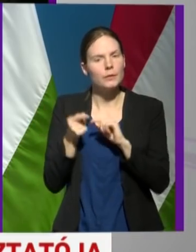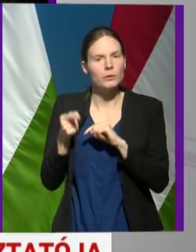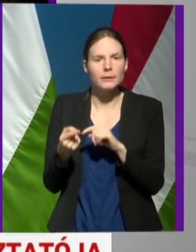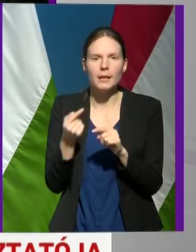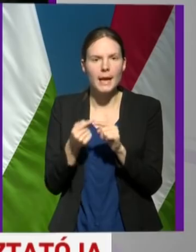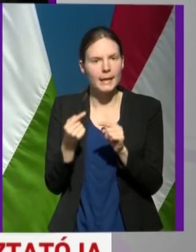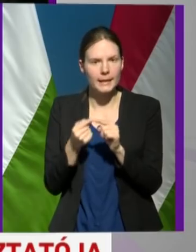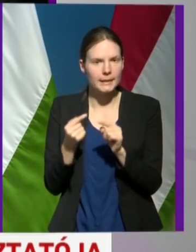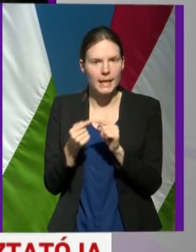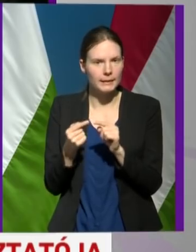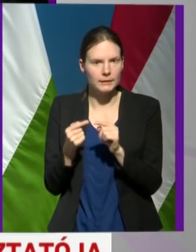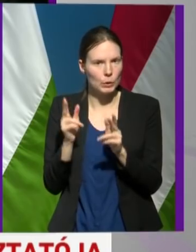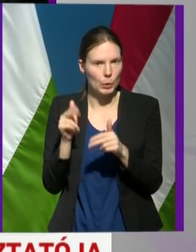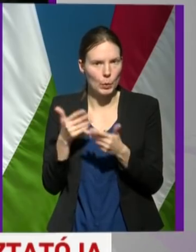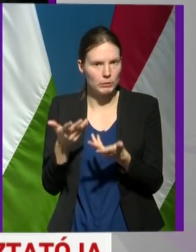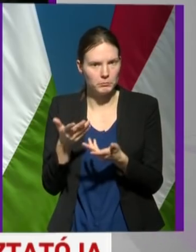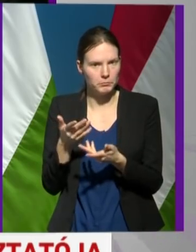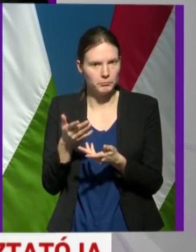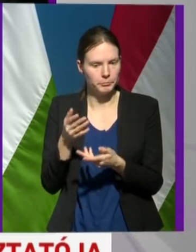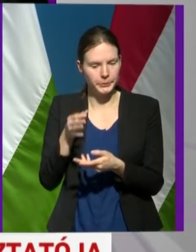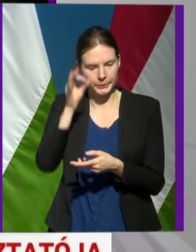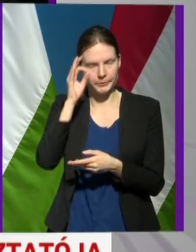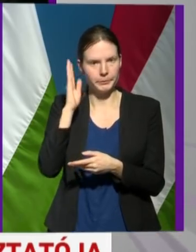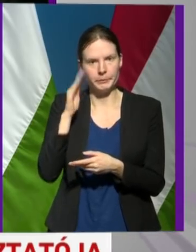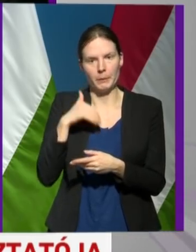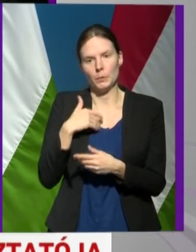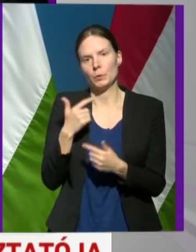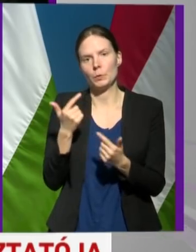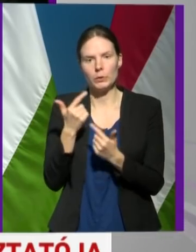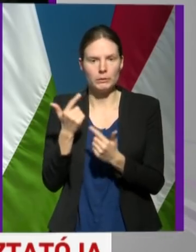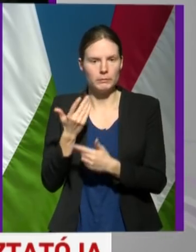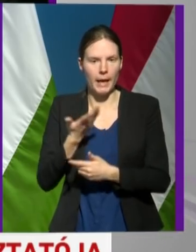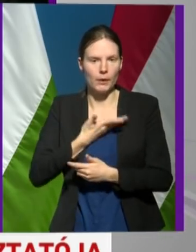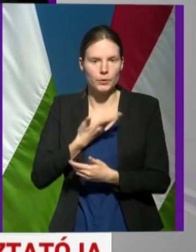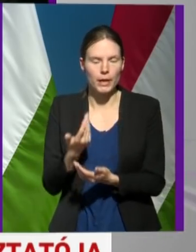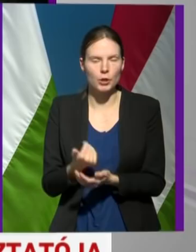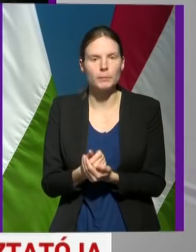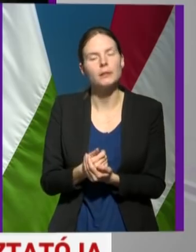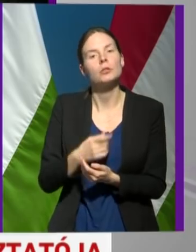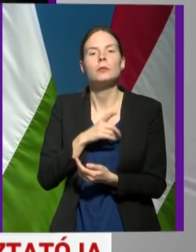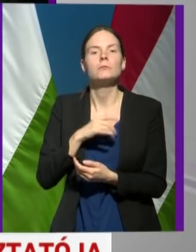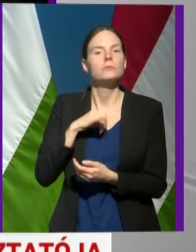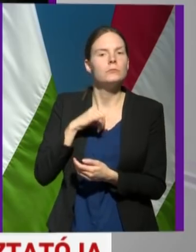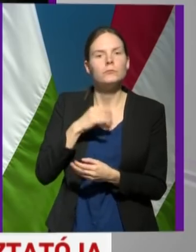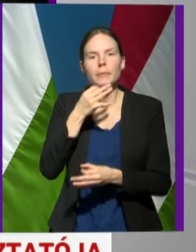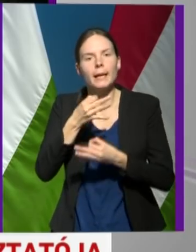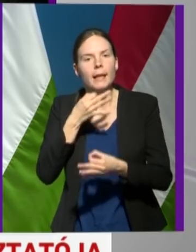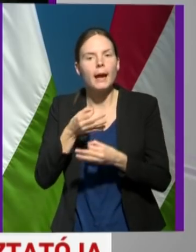részleteiről egyelőre az egyetem még nem tudott tájékoztatást adni. És ki érdeklődnék arról, hogy ez